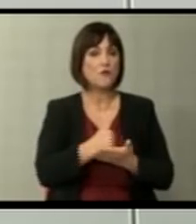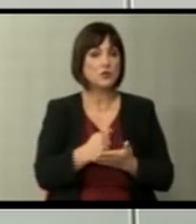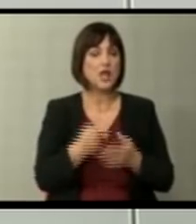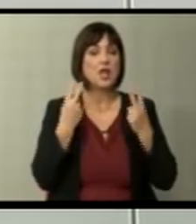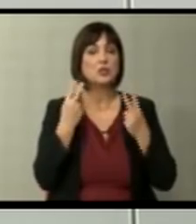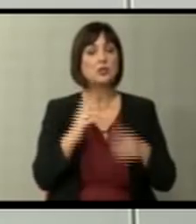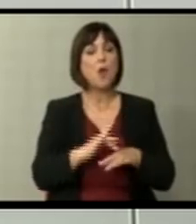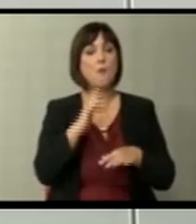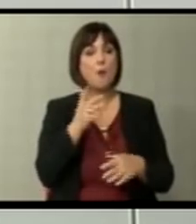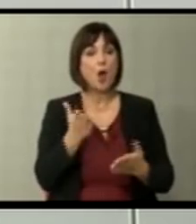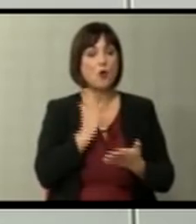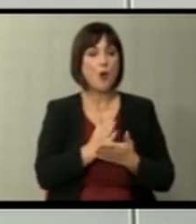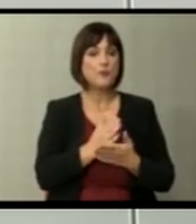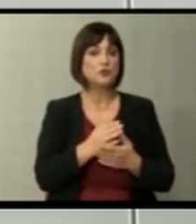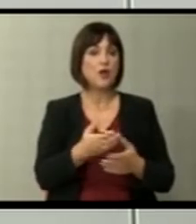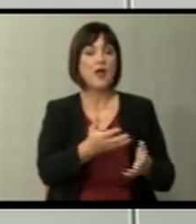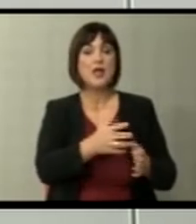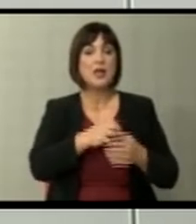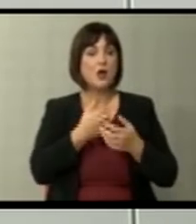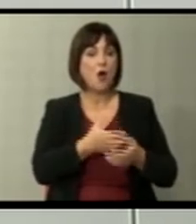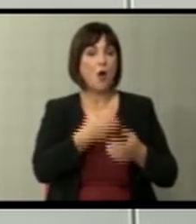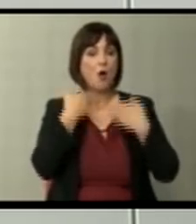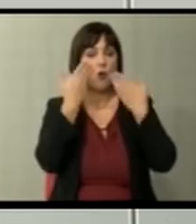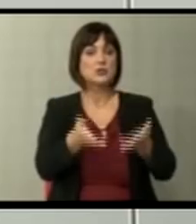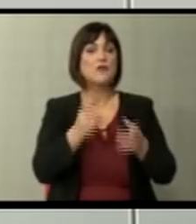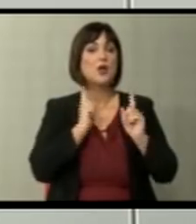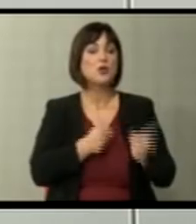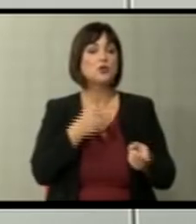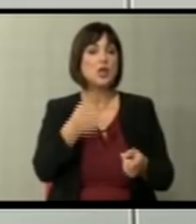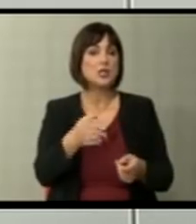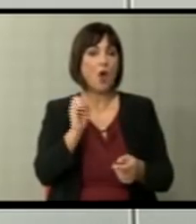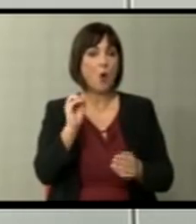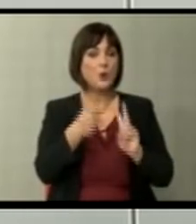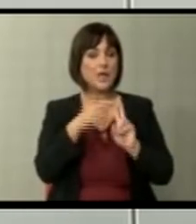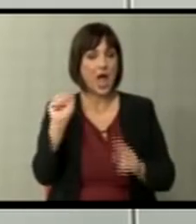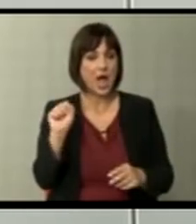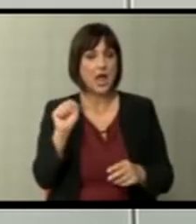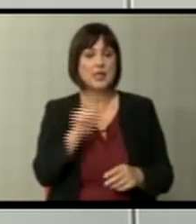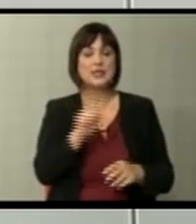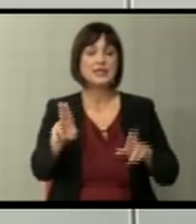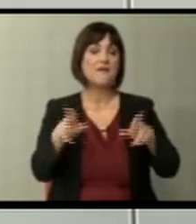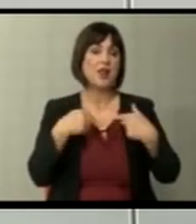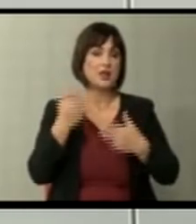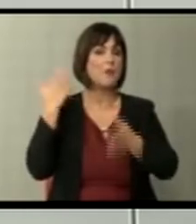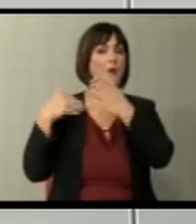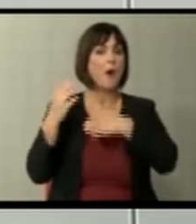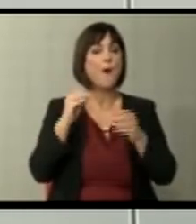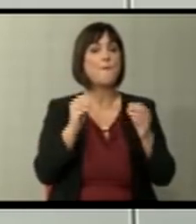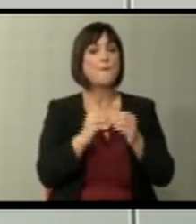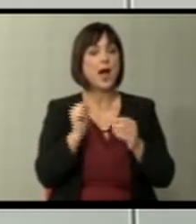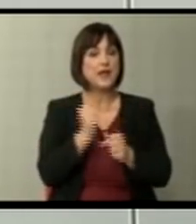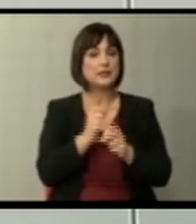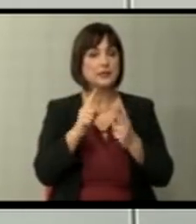најключитиот момент кога беше раздорожувањето на така наречена тона. Така што, да нести навракаме на нас зад Бадинтер,